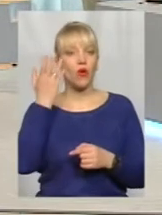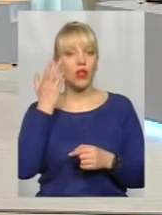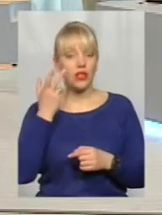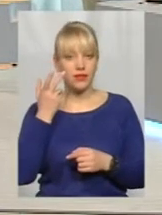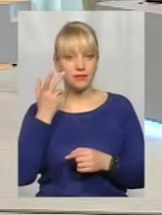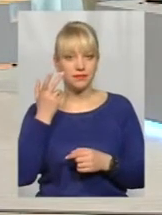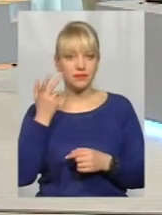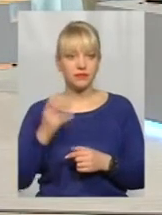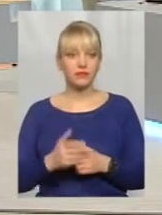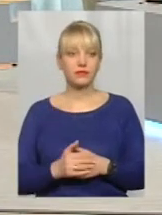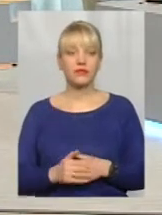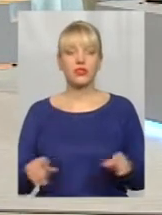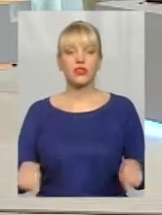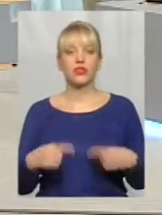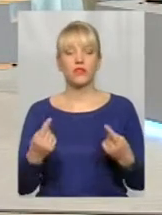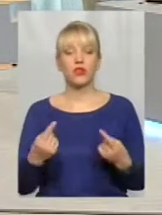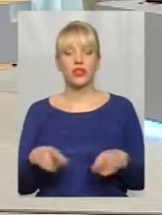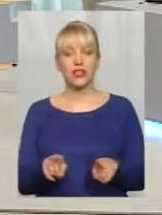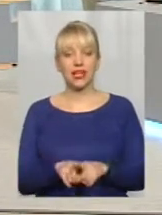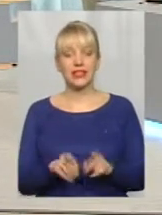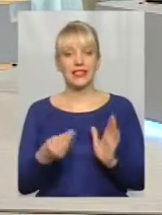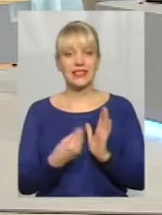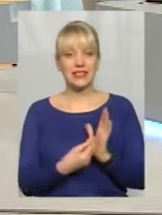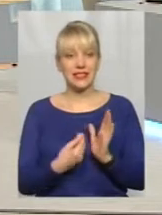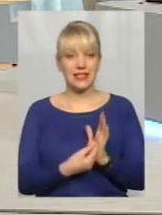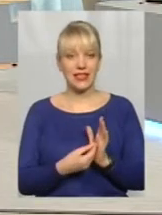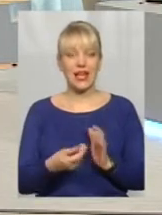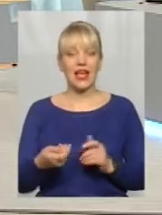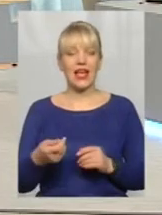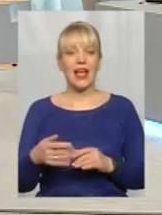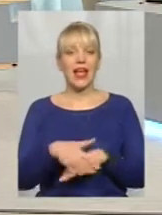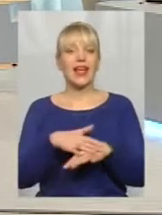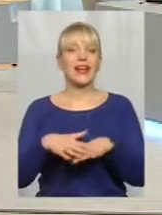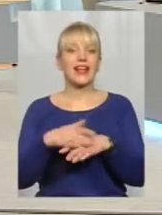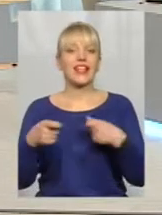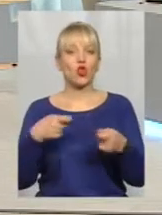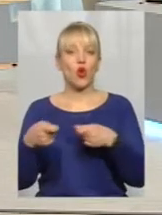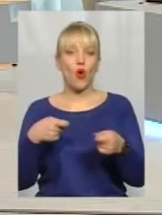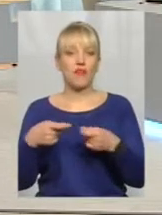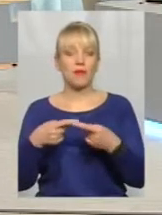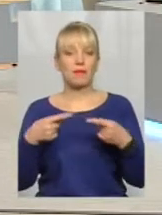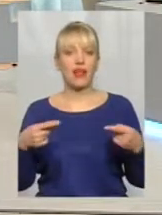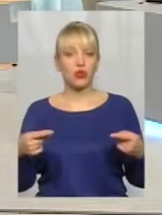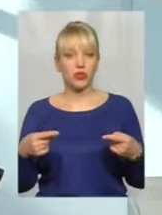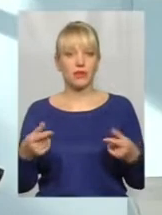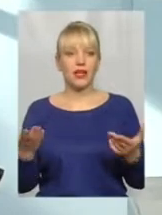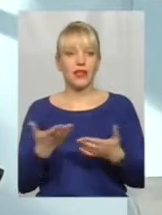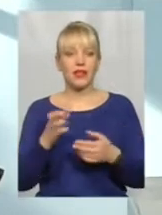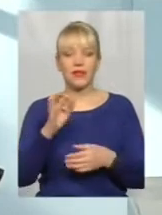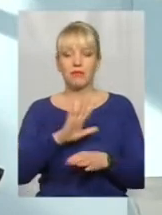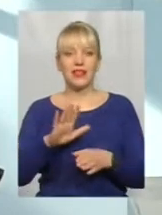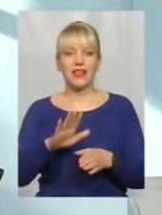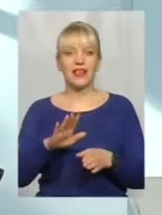Коли створити такі ціни саме ринковими методами, які б не нищили